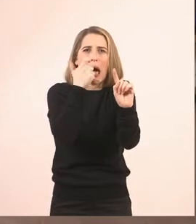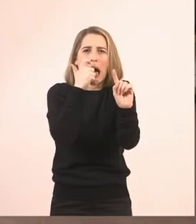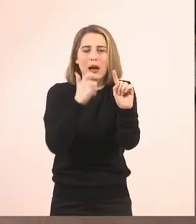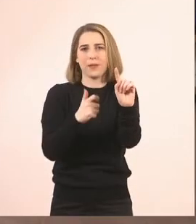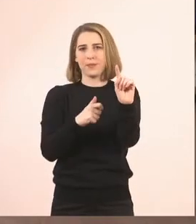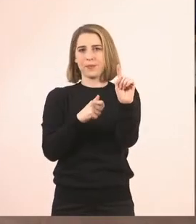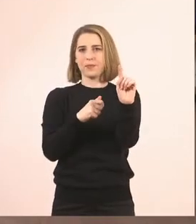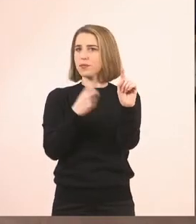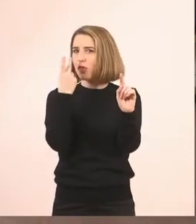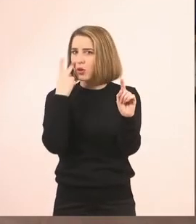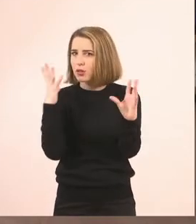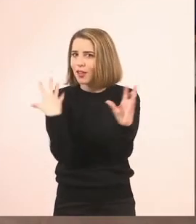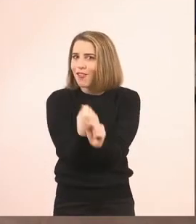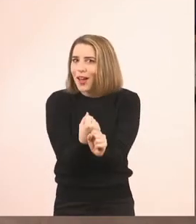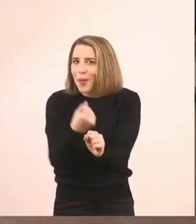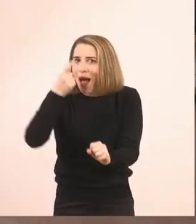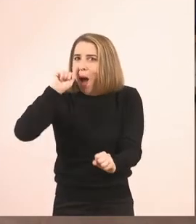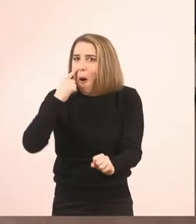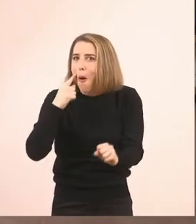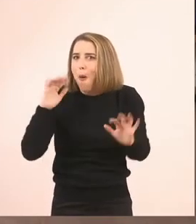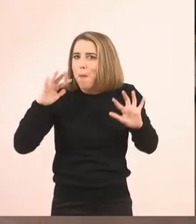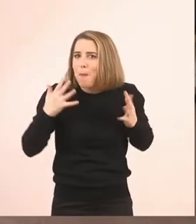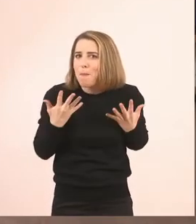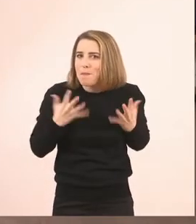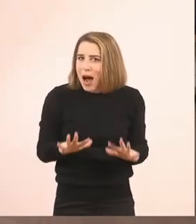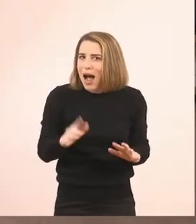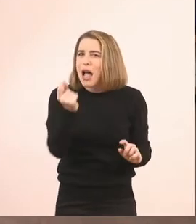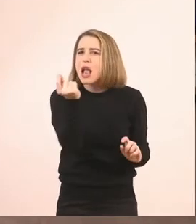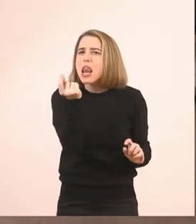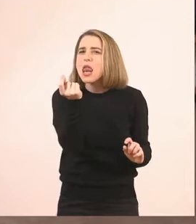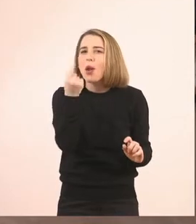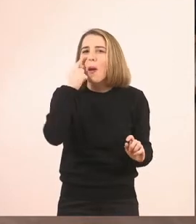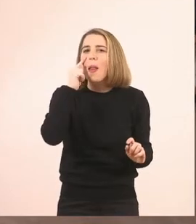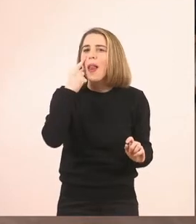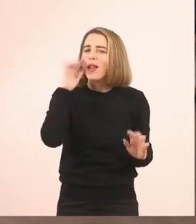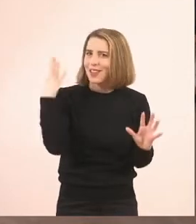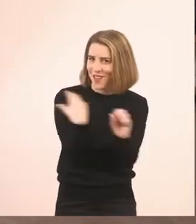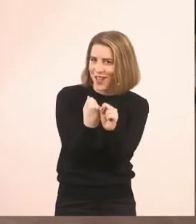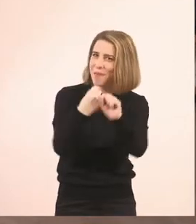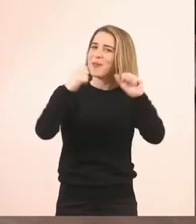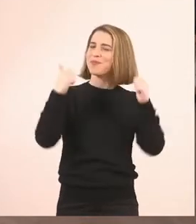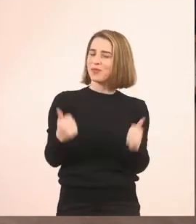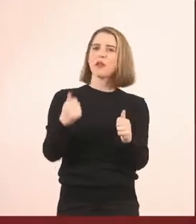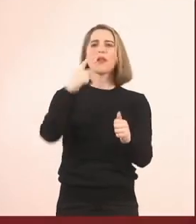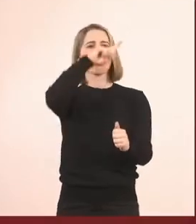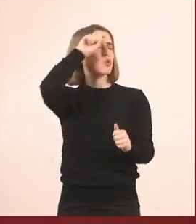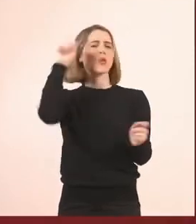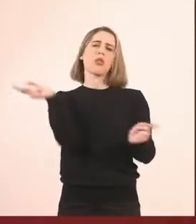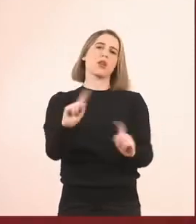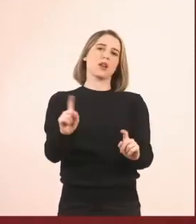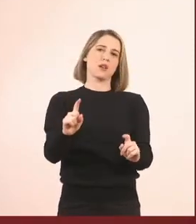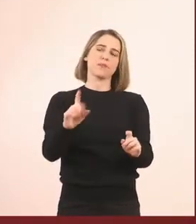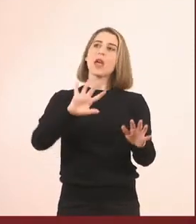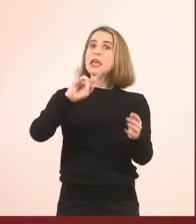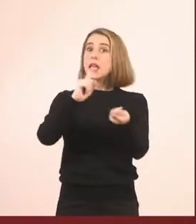Για να δω πόσοι από εσάς δακρύσατε. Έτσι, λίγο τα ματάκια κτλ. Δεν είναι δύσκολο. Επίσης, όταν